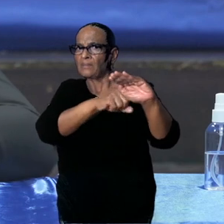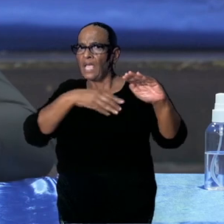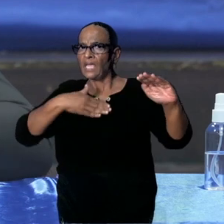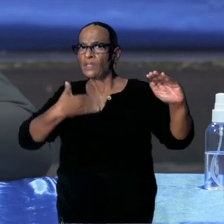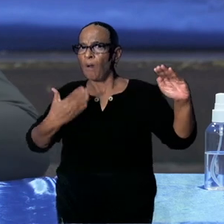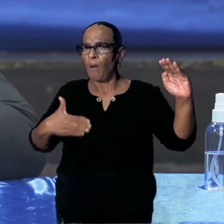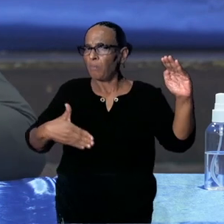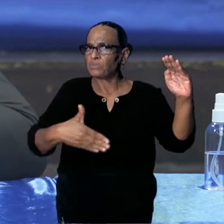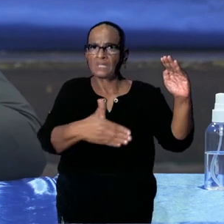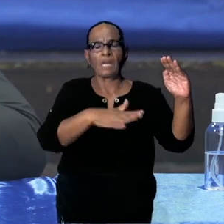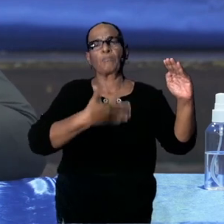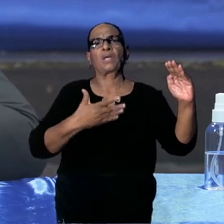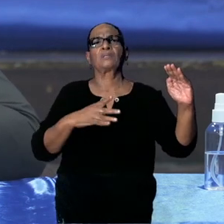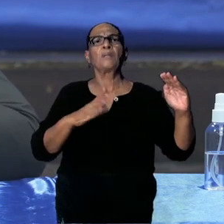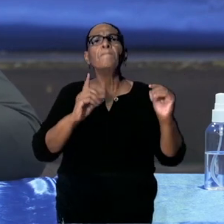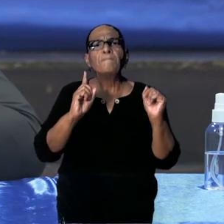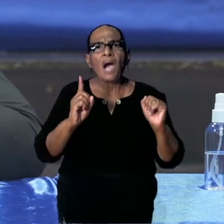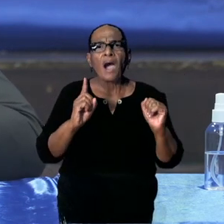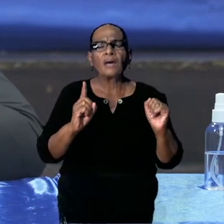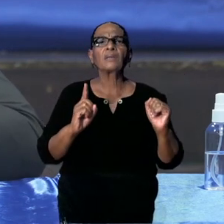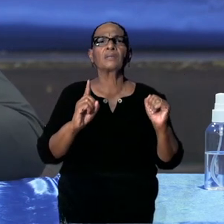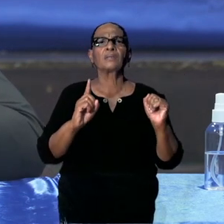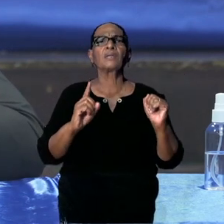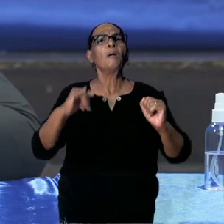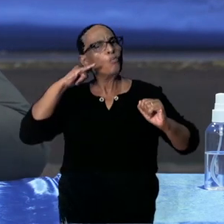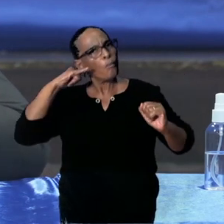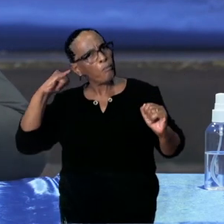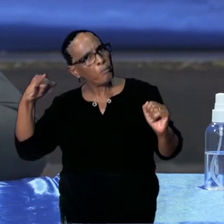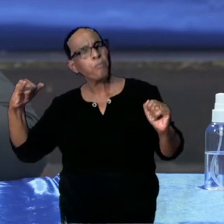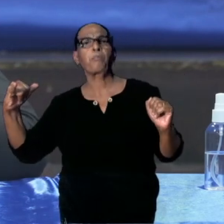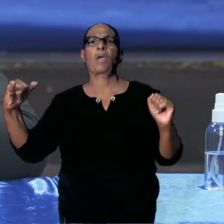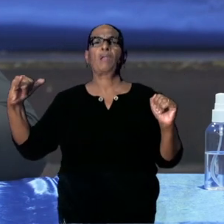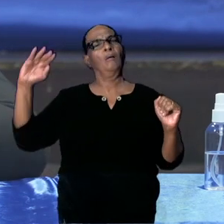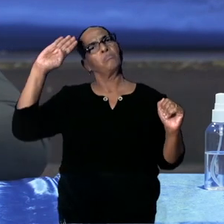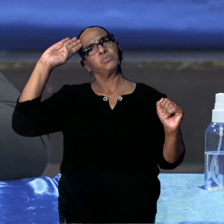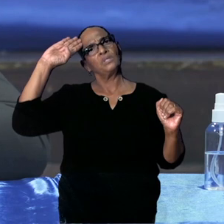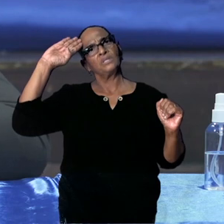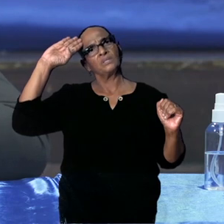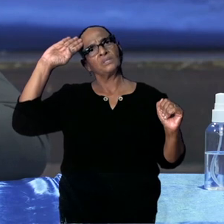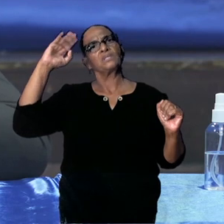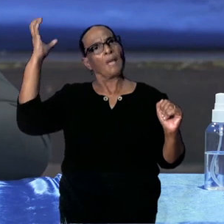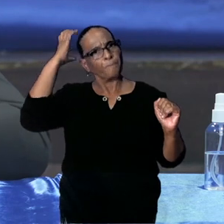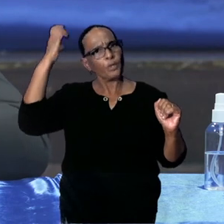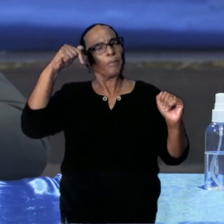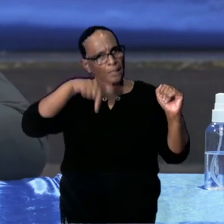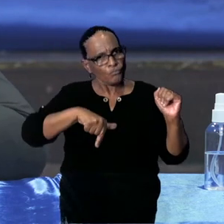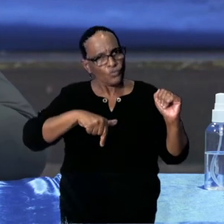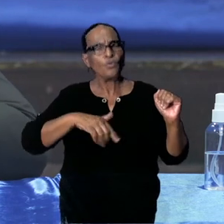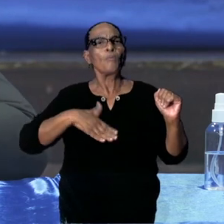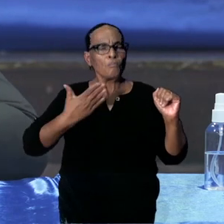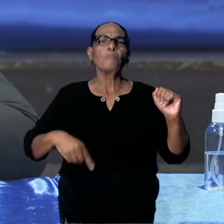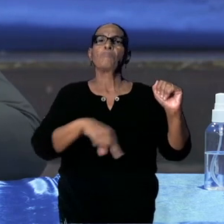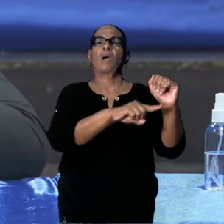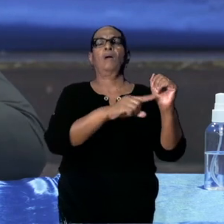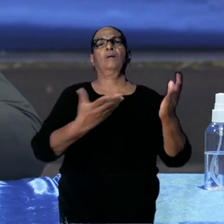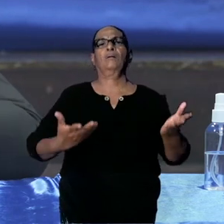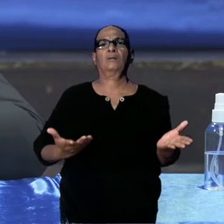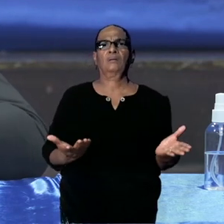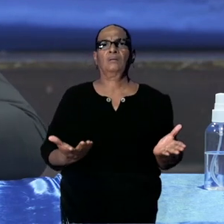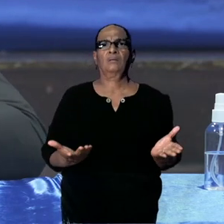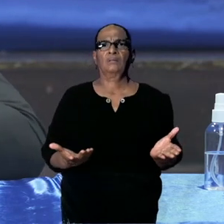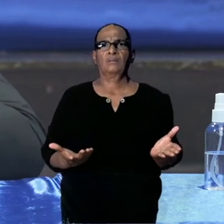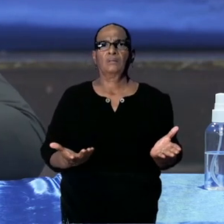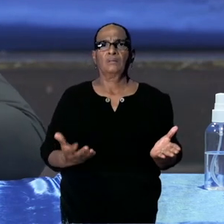zulke acute gevallen zijn de manschappen natuurlijk ook open. Ze gaan u vragen